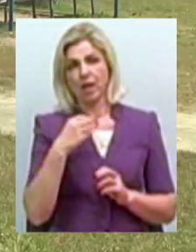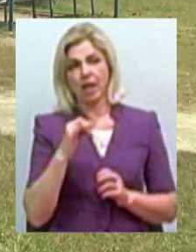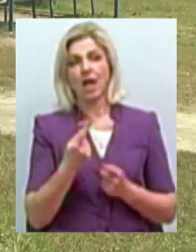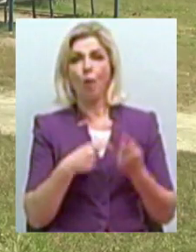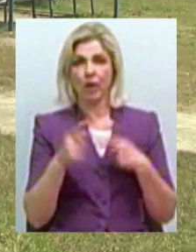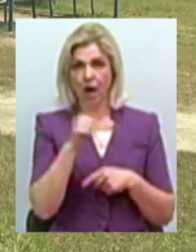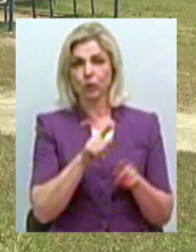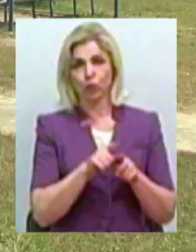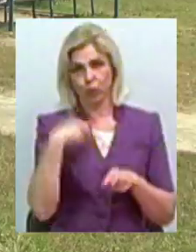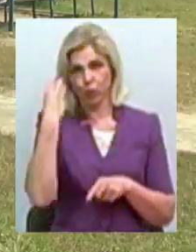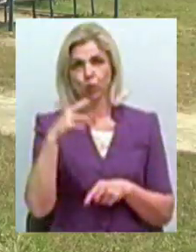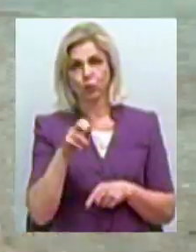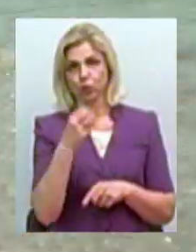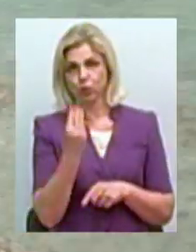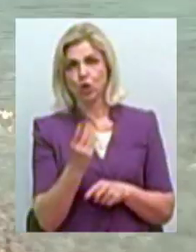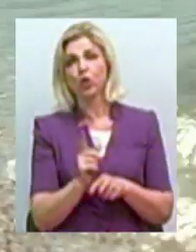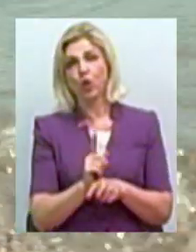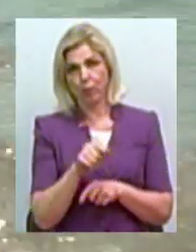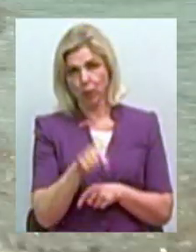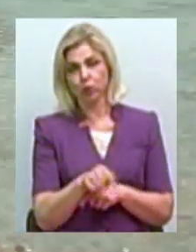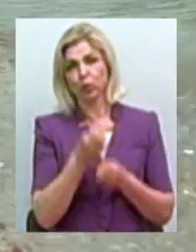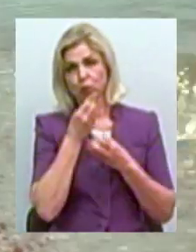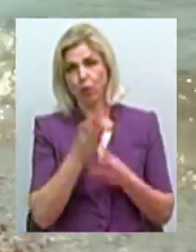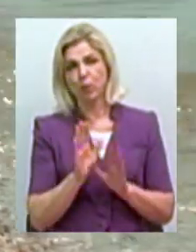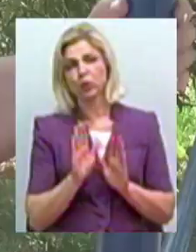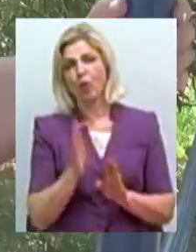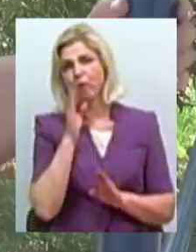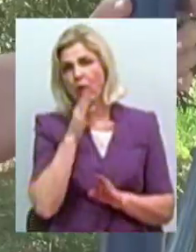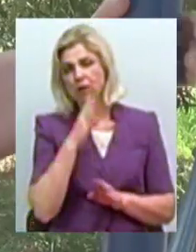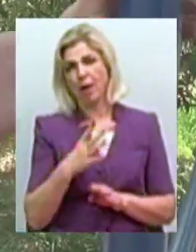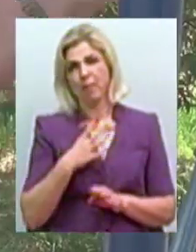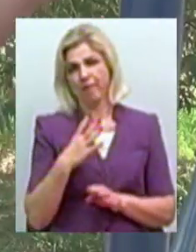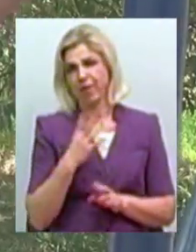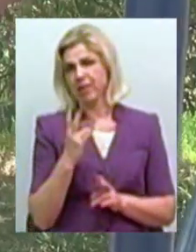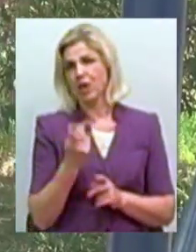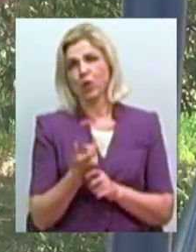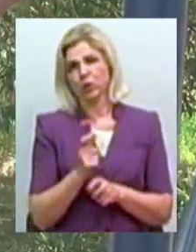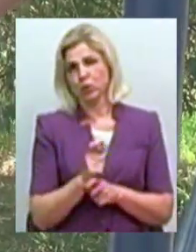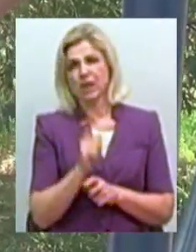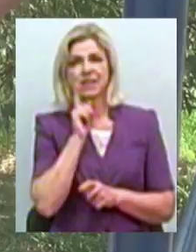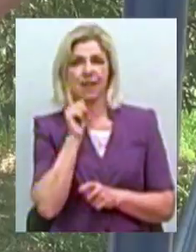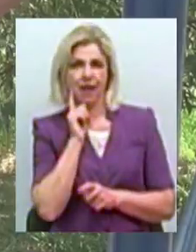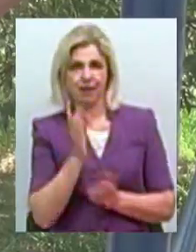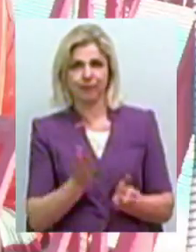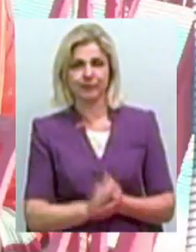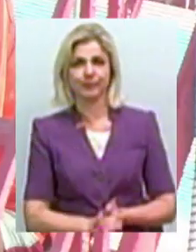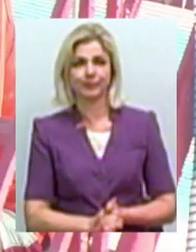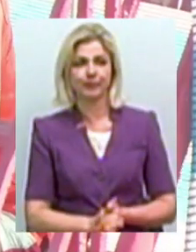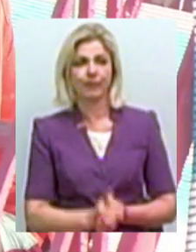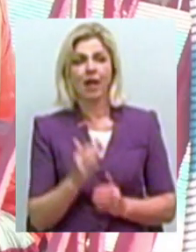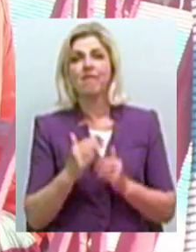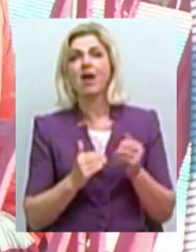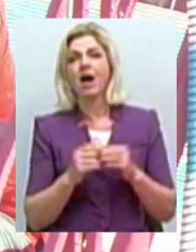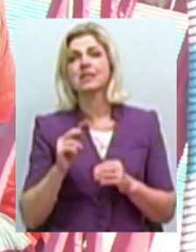приймаю. Нормально тут, добре. Тільки що вода, дивлюся, тут буває не дуже така, зелененька. Фахівці